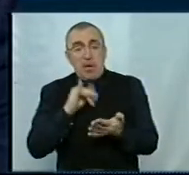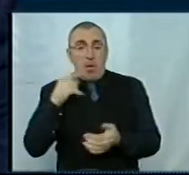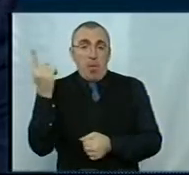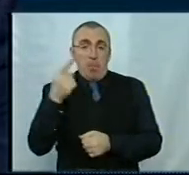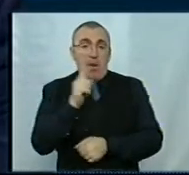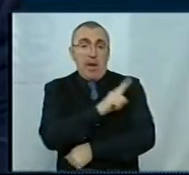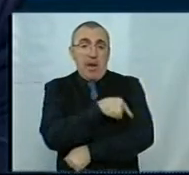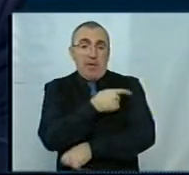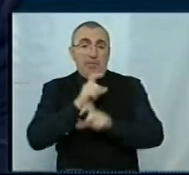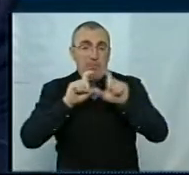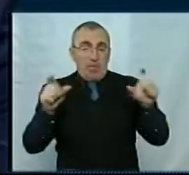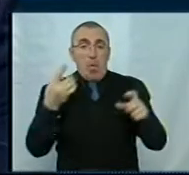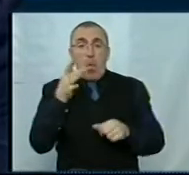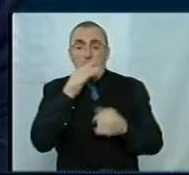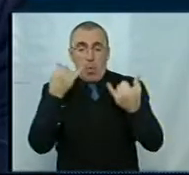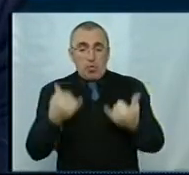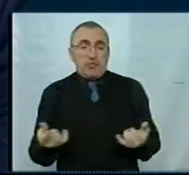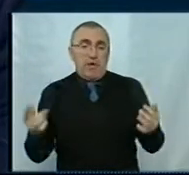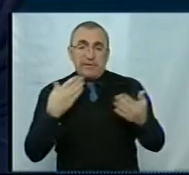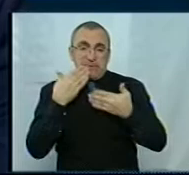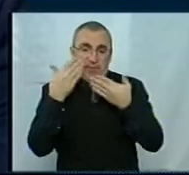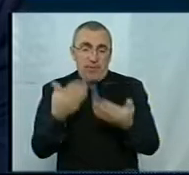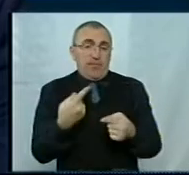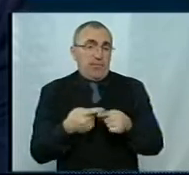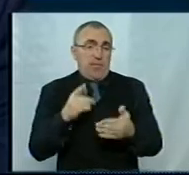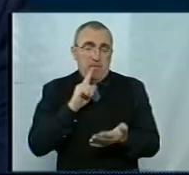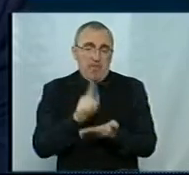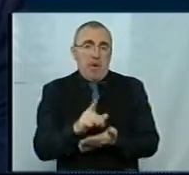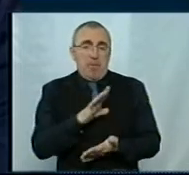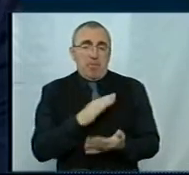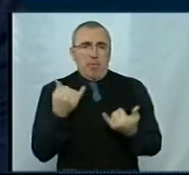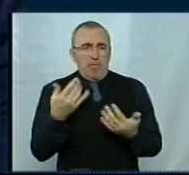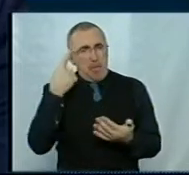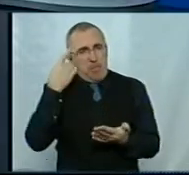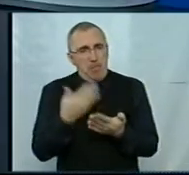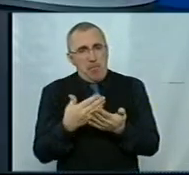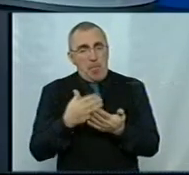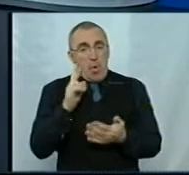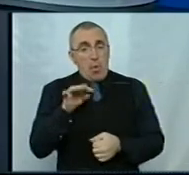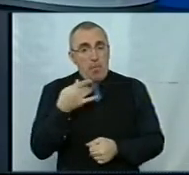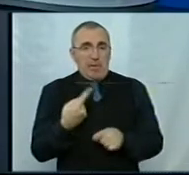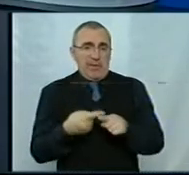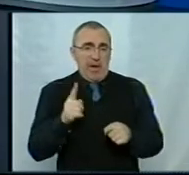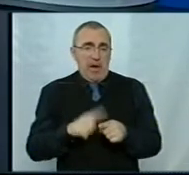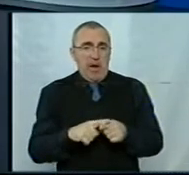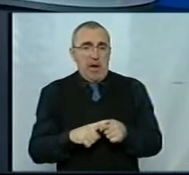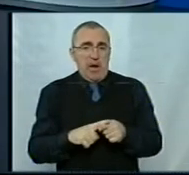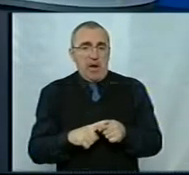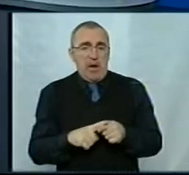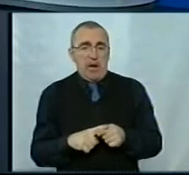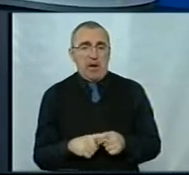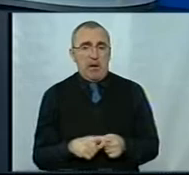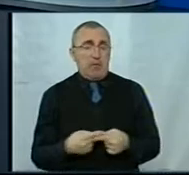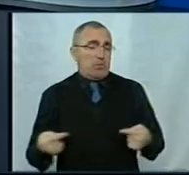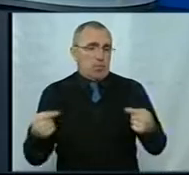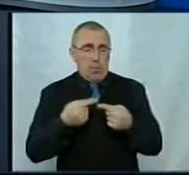лікувальні заклади, які теж одночасно звернулися. Тому це теж має бути. Ви прогнозуєте, що саме у Кропивницькому така ось черга? Чому прогнозуєте? Ми